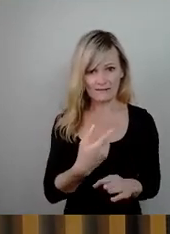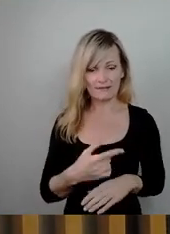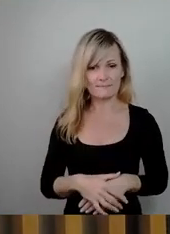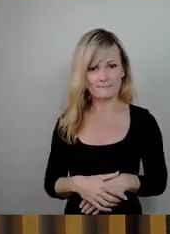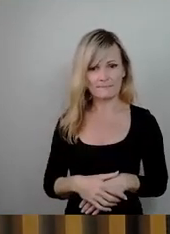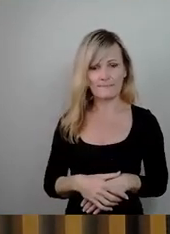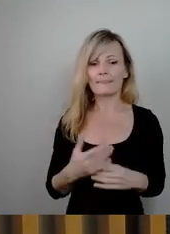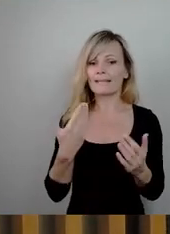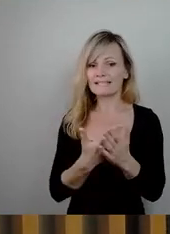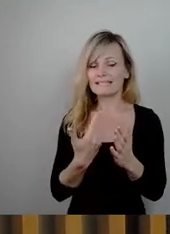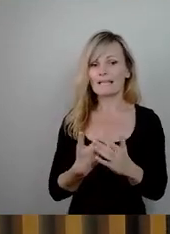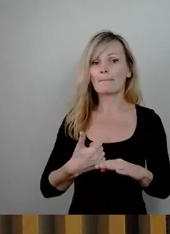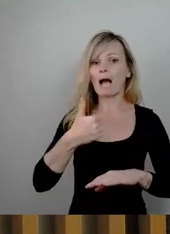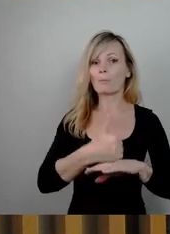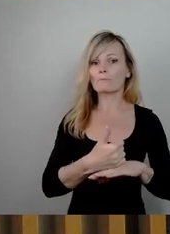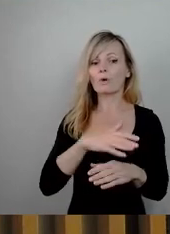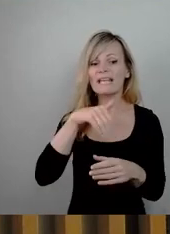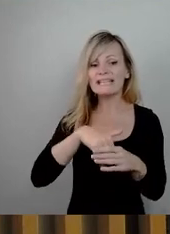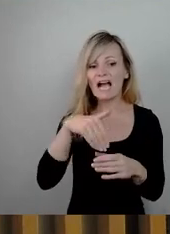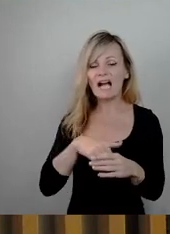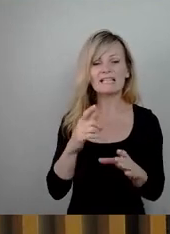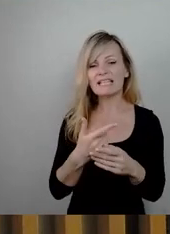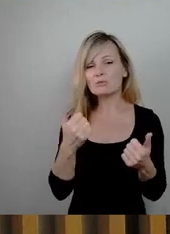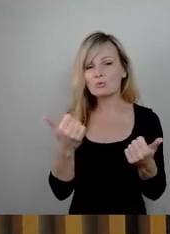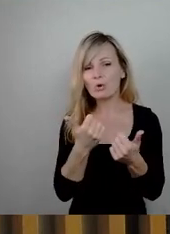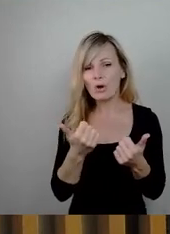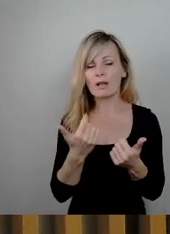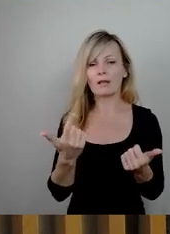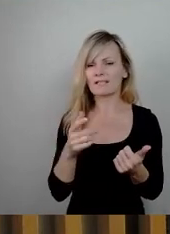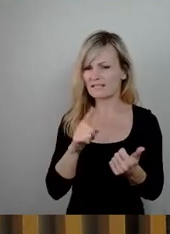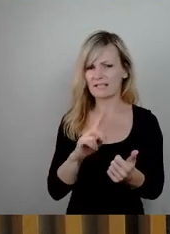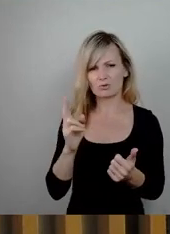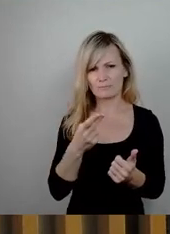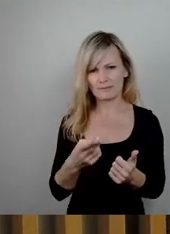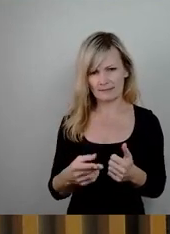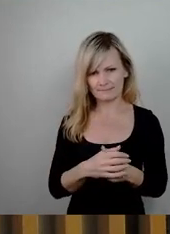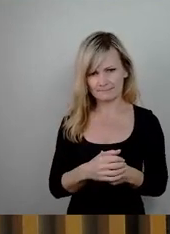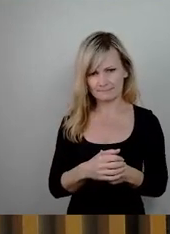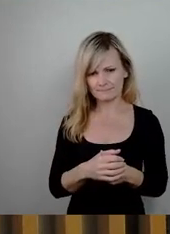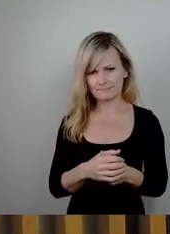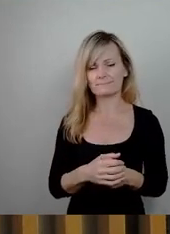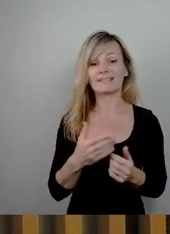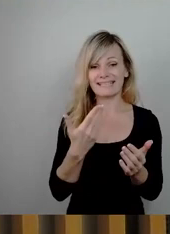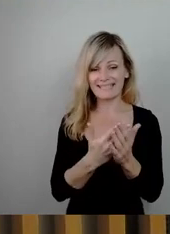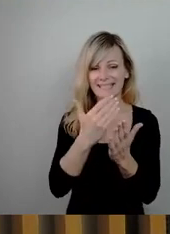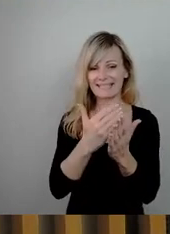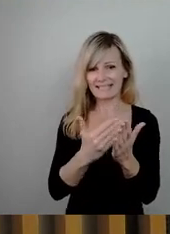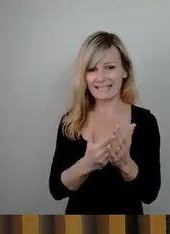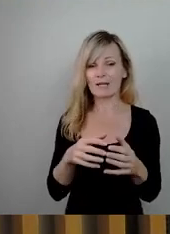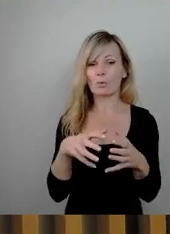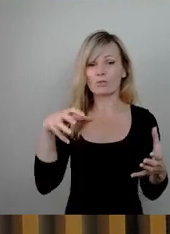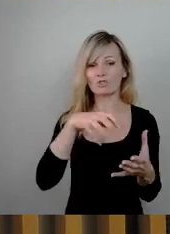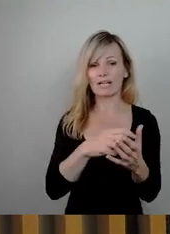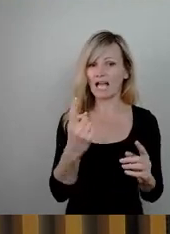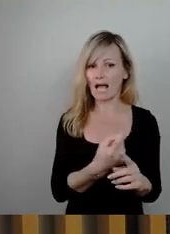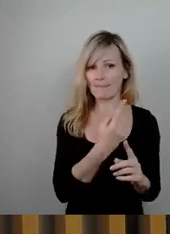etwas inhaltlich nicht ganz so toll gemacht, die im Land wären besser, das ist einfach falsch. Die Richtlinie schließt die großen Städte aus. Und das ist eine Situation, die kennen wir ja vom